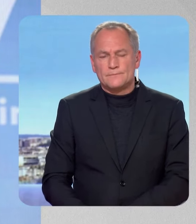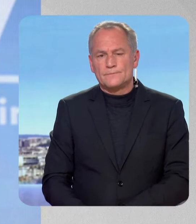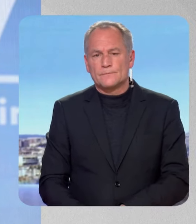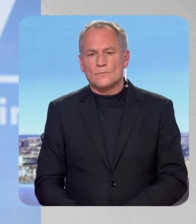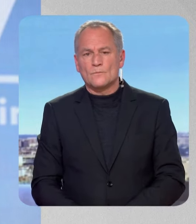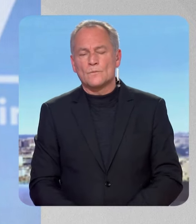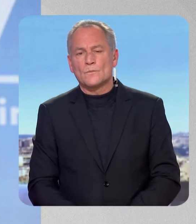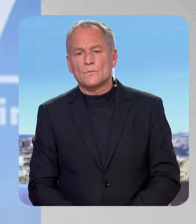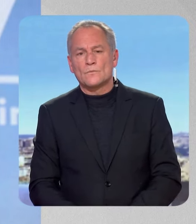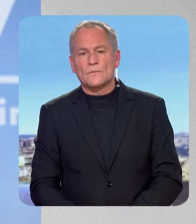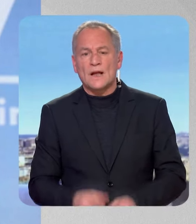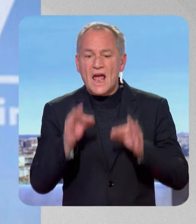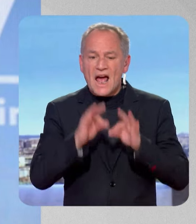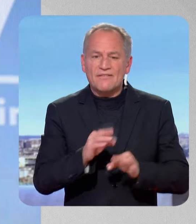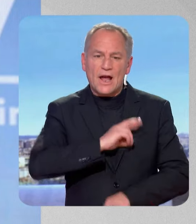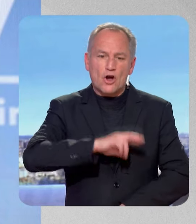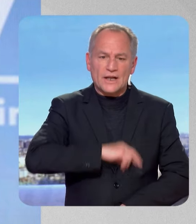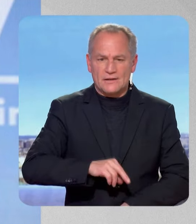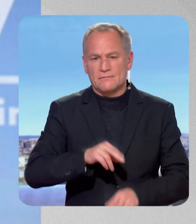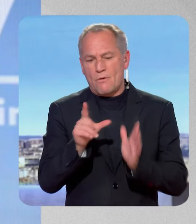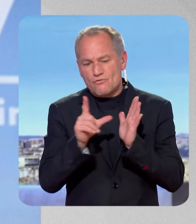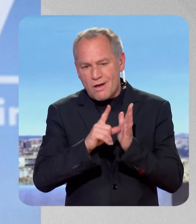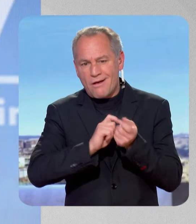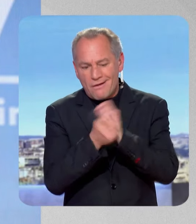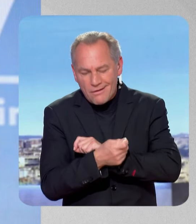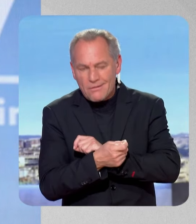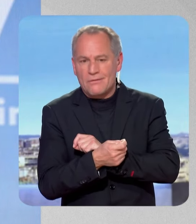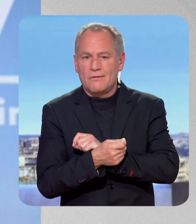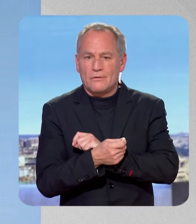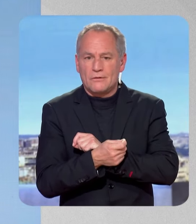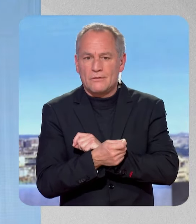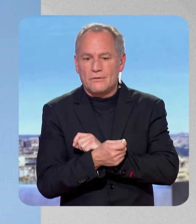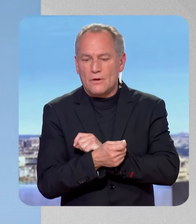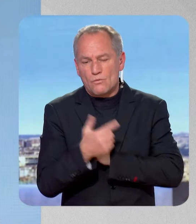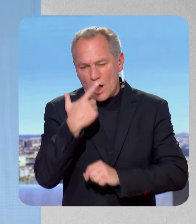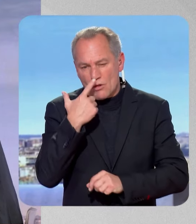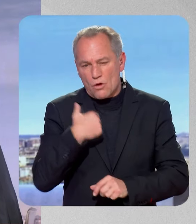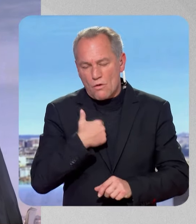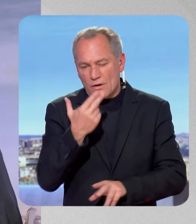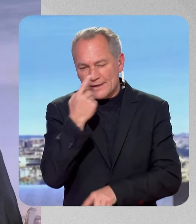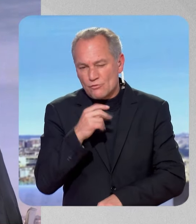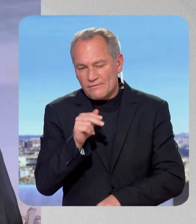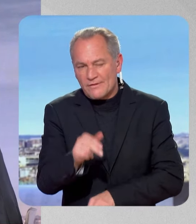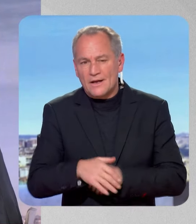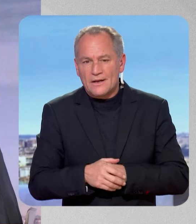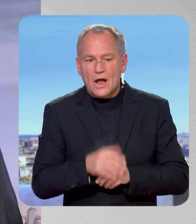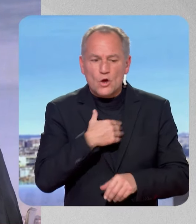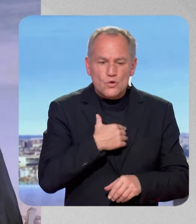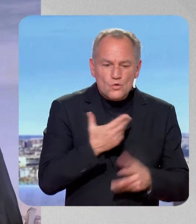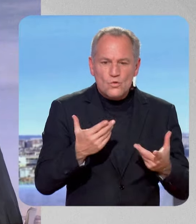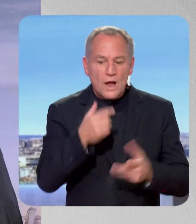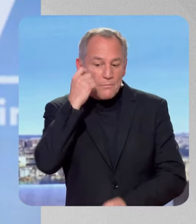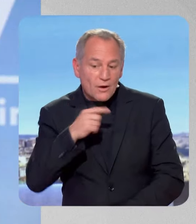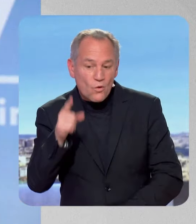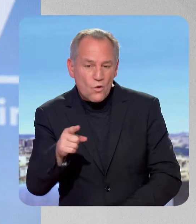la discussion sur la réforme des retraites, mais j'imagine qu'on va y venir juste avant. Juste après, pardon, qu met dans notre niche parlementaire et que les macronistes